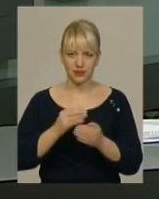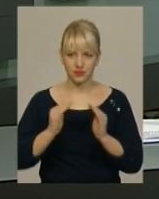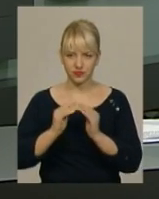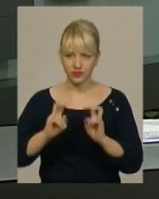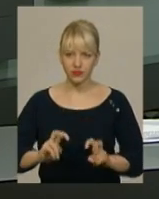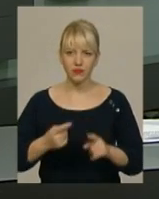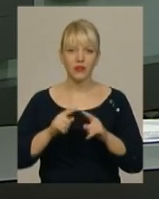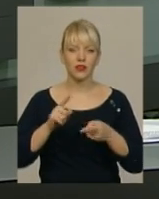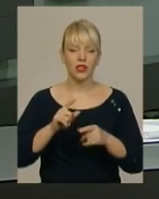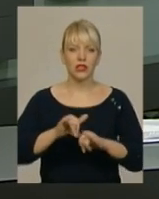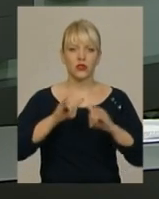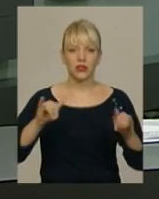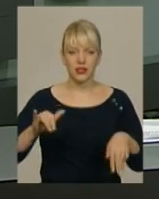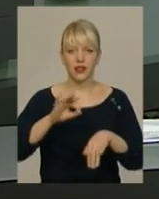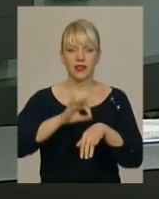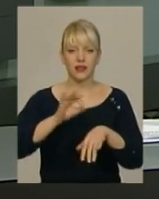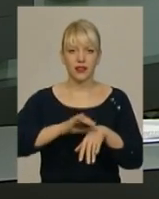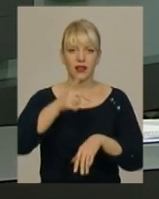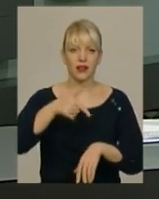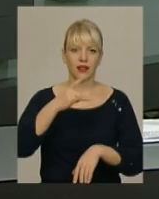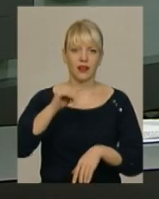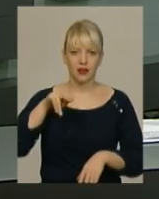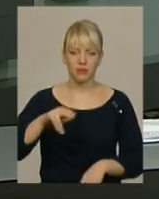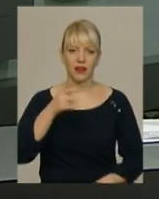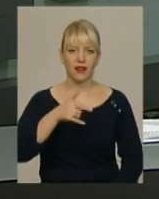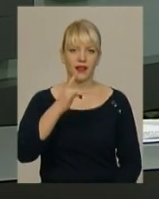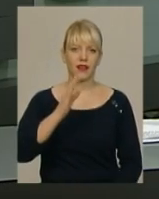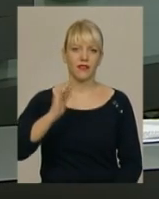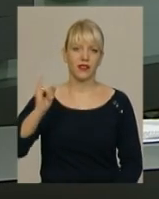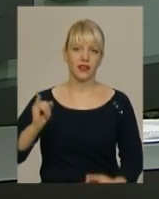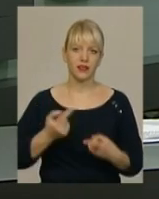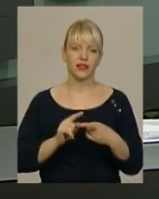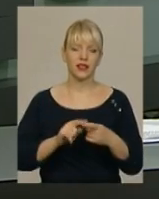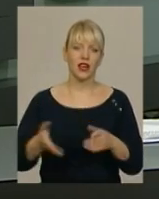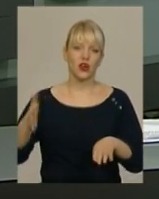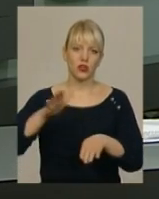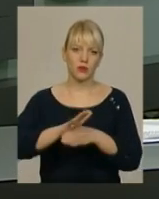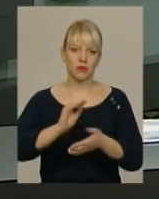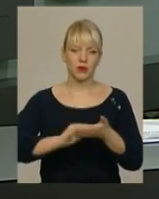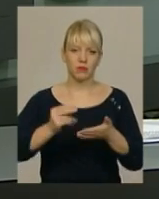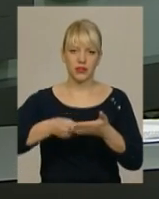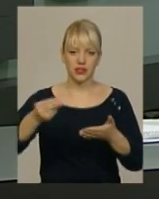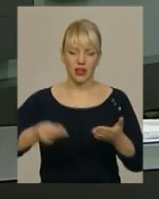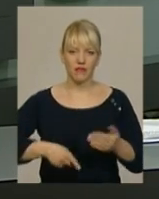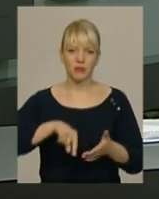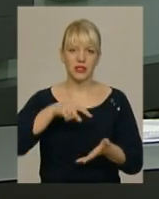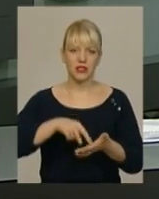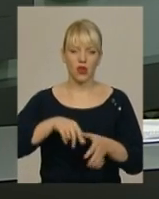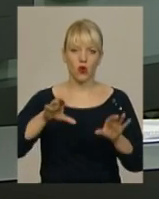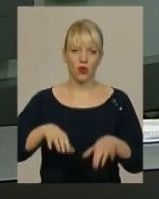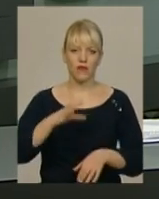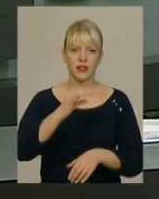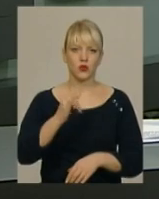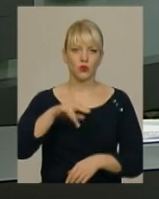захворюваності на грип та ГРВІ. Розпорядження про припинення роботи шкіл підписав міський голова Олександр Супрунюк. Карантин